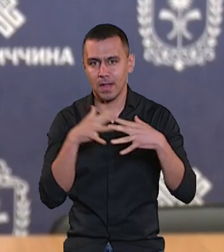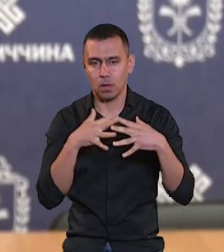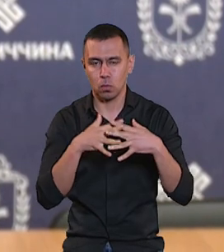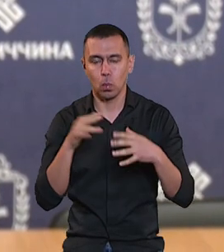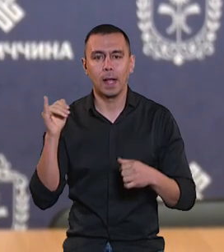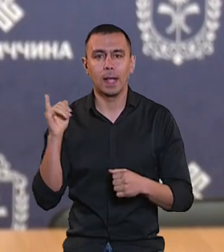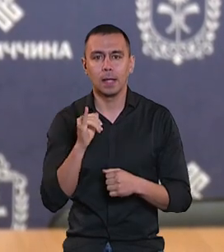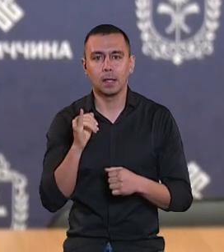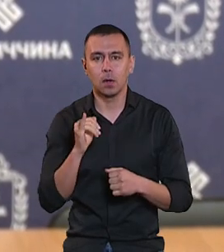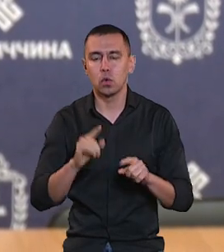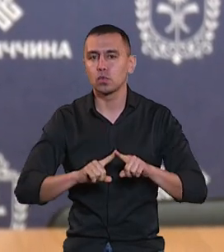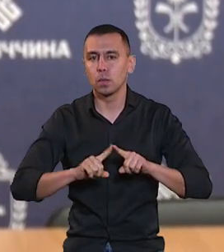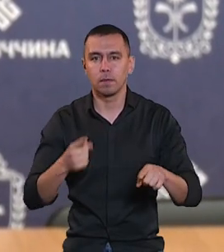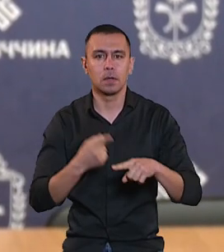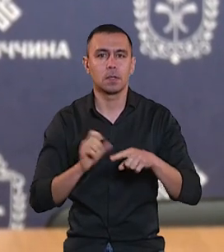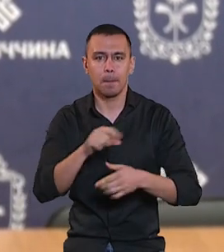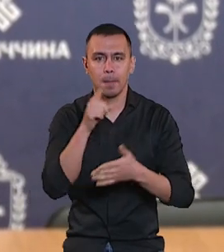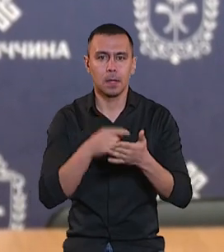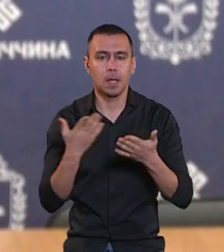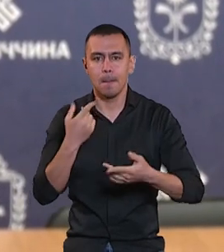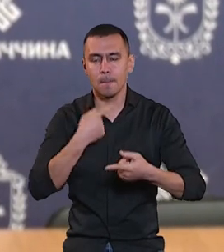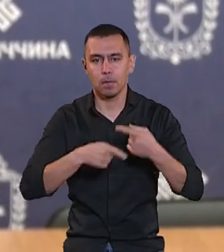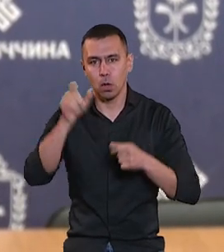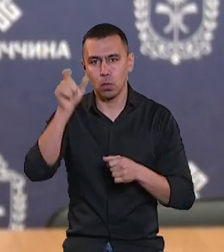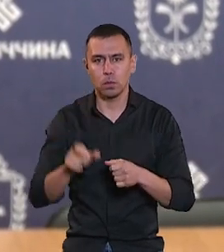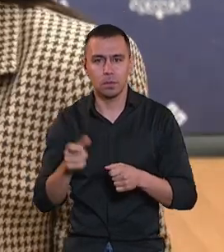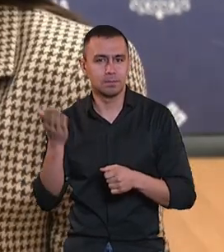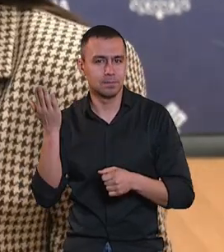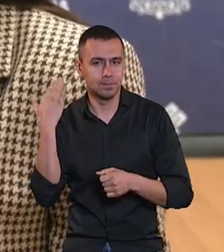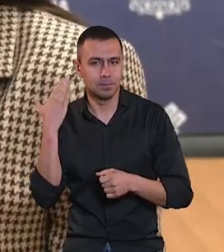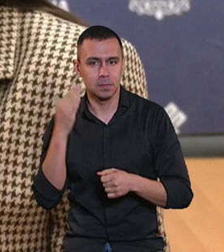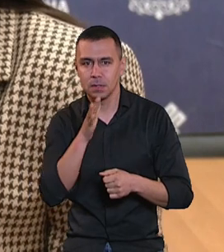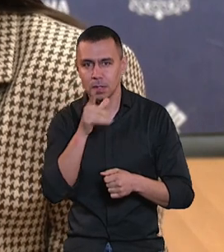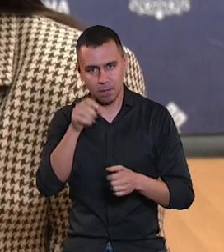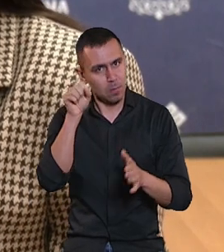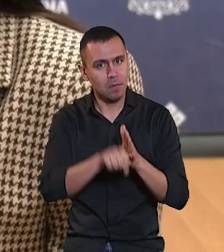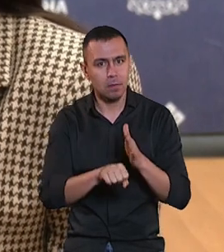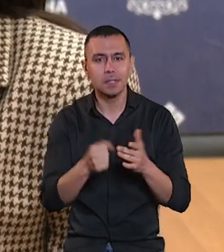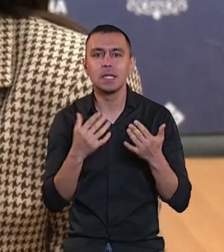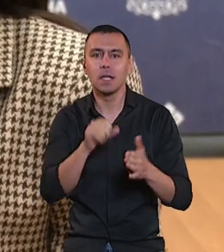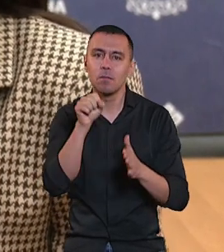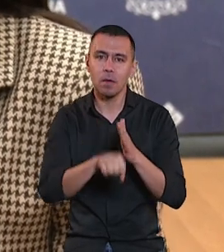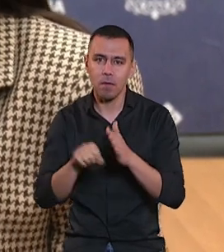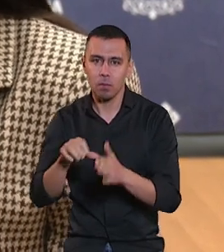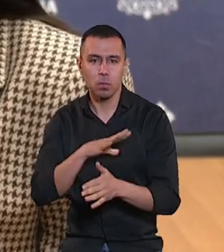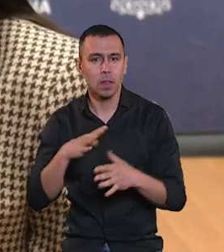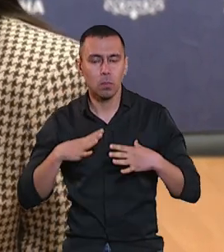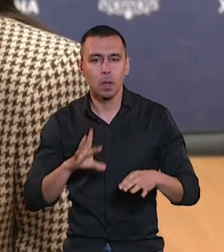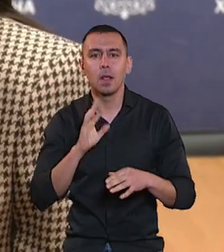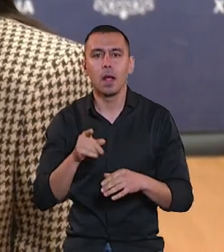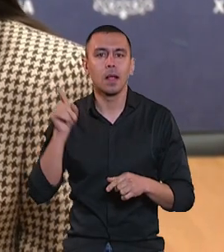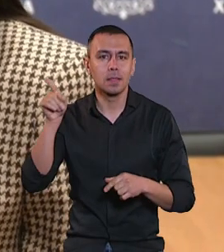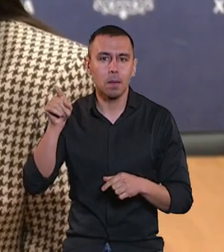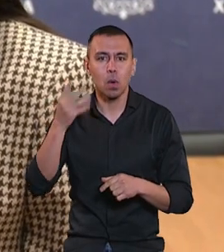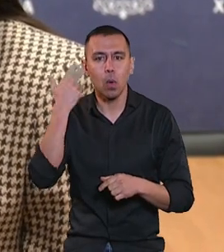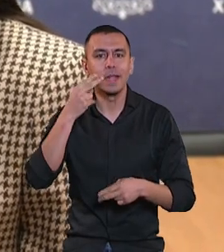І особливо це питання, які повертають людину назад в травму. Ти вбивав, скільки вбивав, як там,